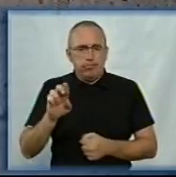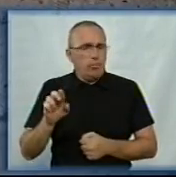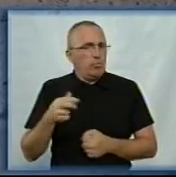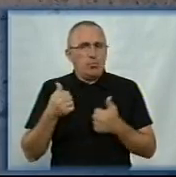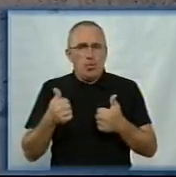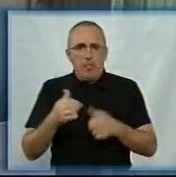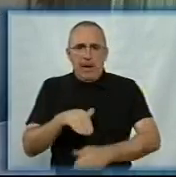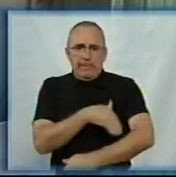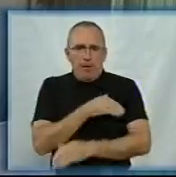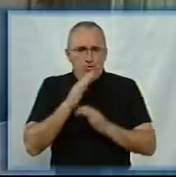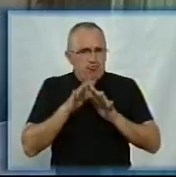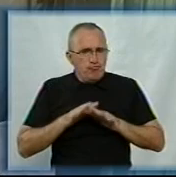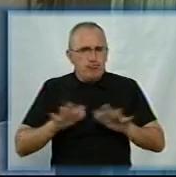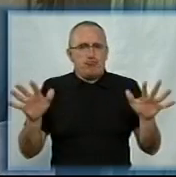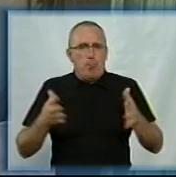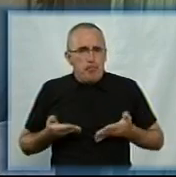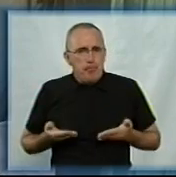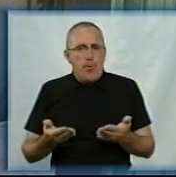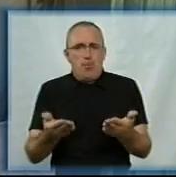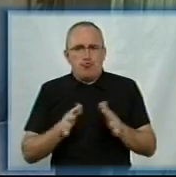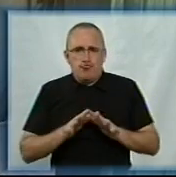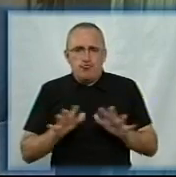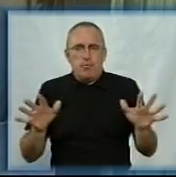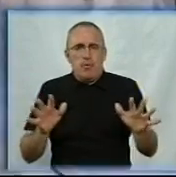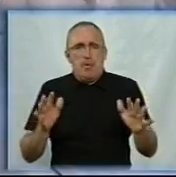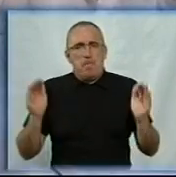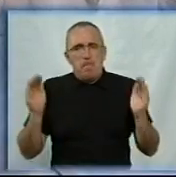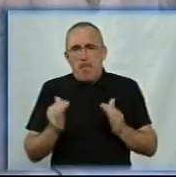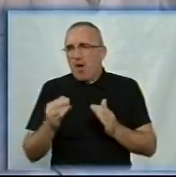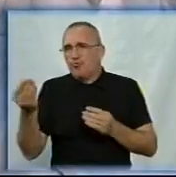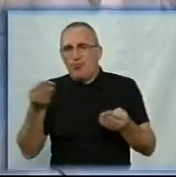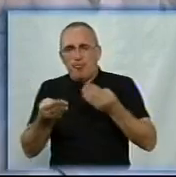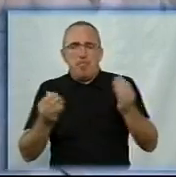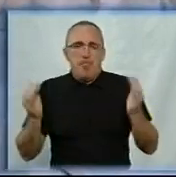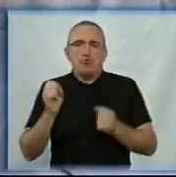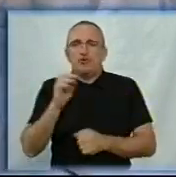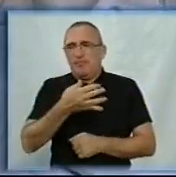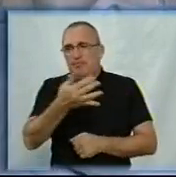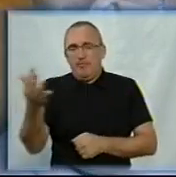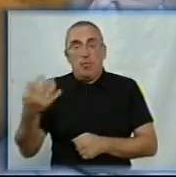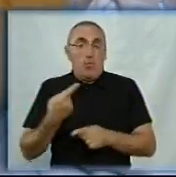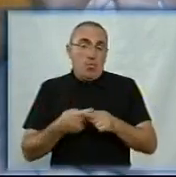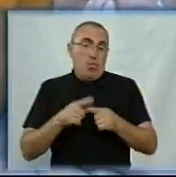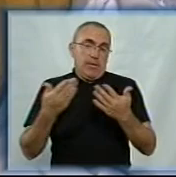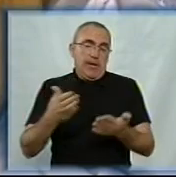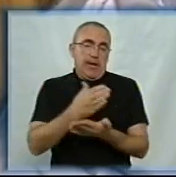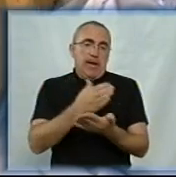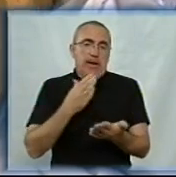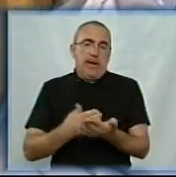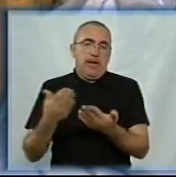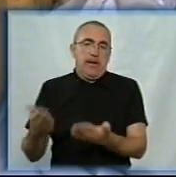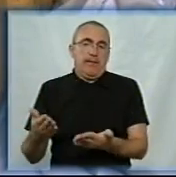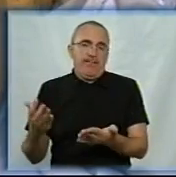добру температуру дають в печі. Їх набагато менше треба, ніж всіх інших. Ось такий хліб у нас